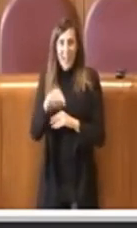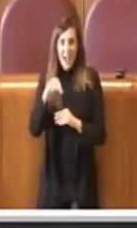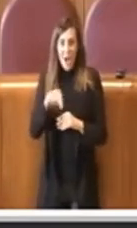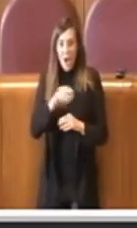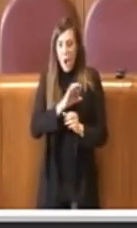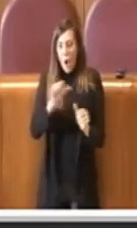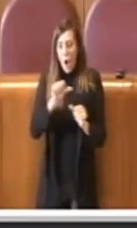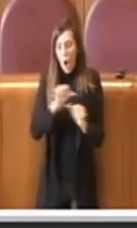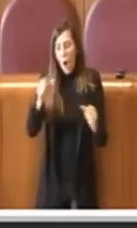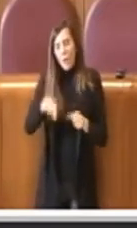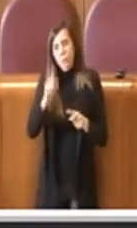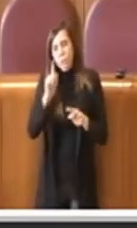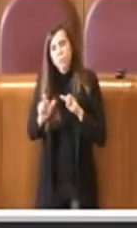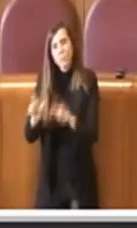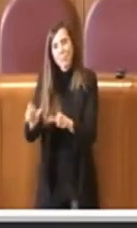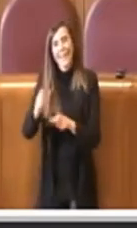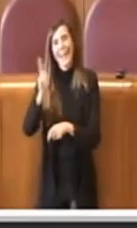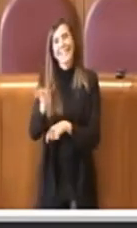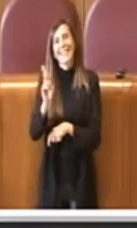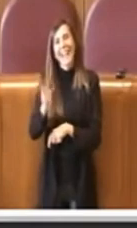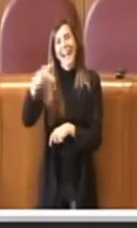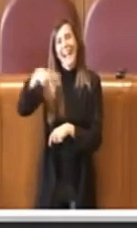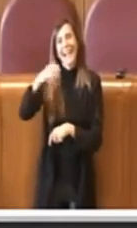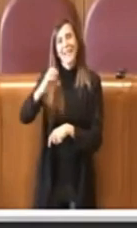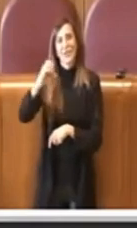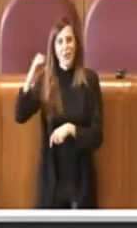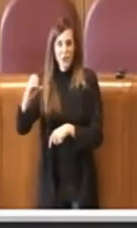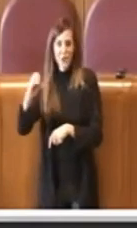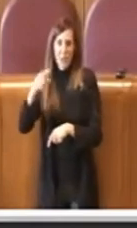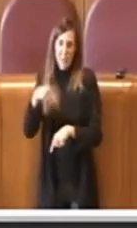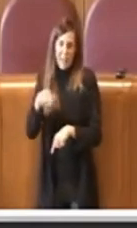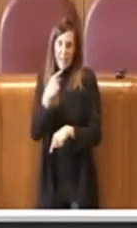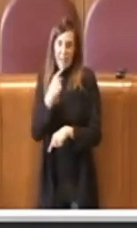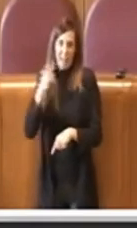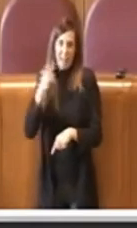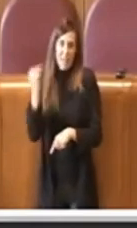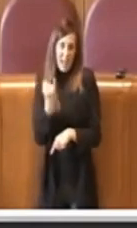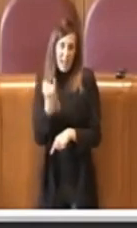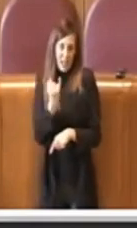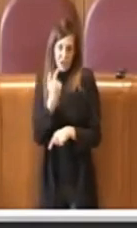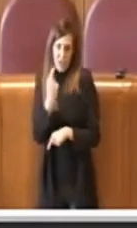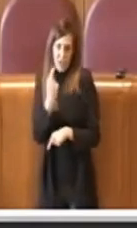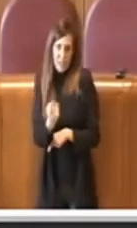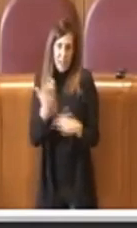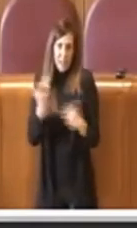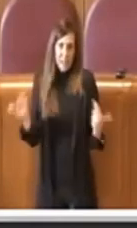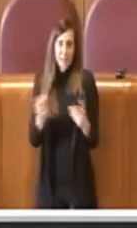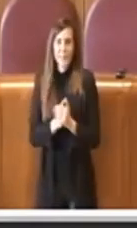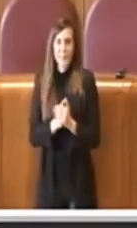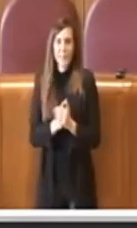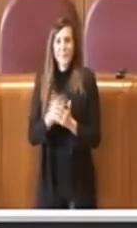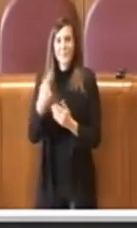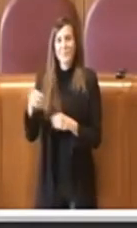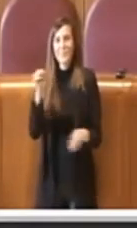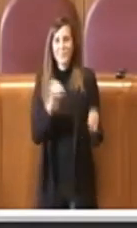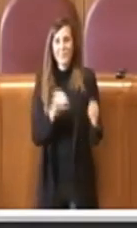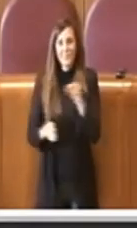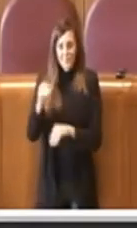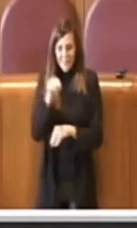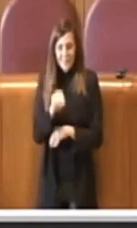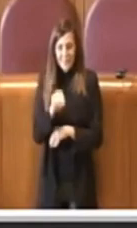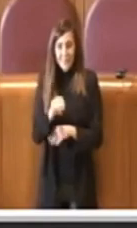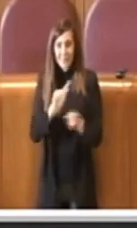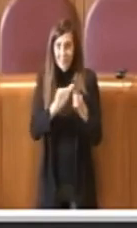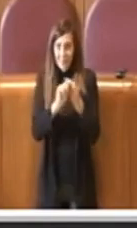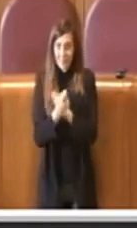ai tax e alle NCC, per dirle in soldoni. Quindi la principale motivazione che ci ha portato poi a intraprendere questa